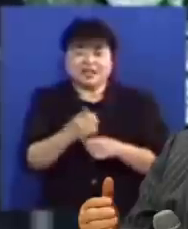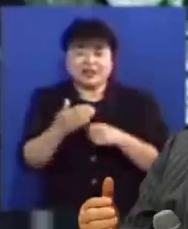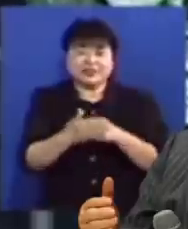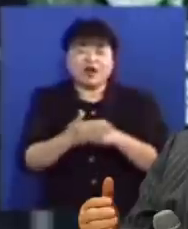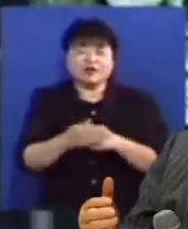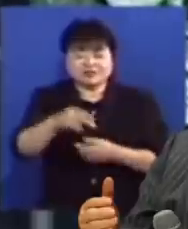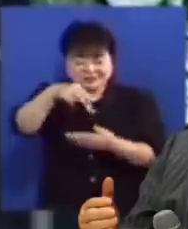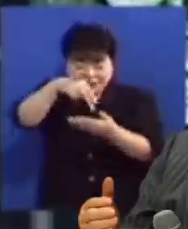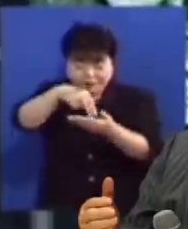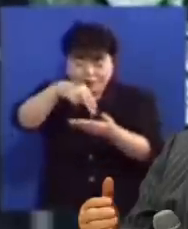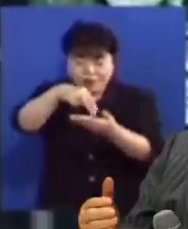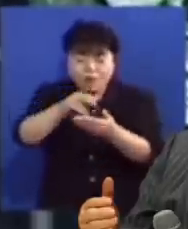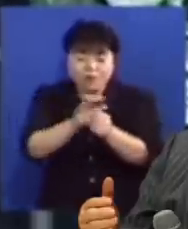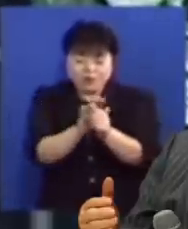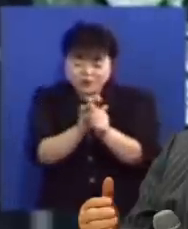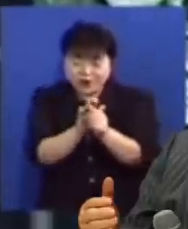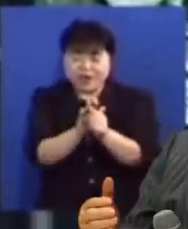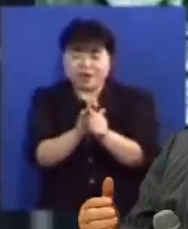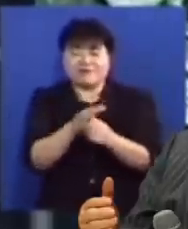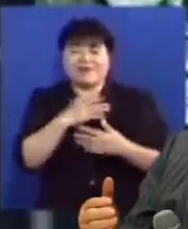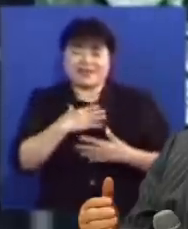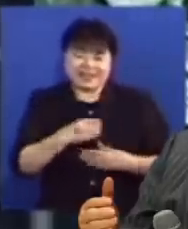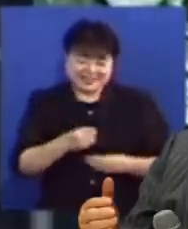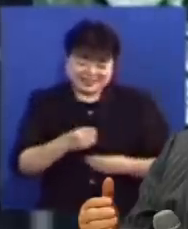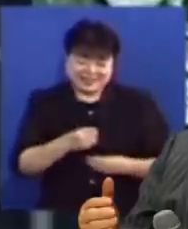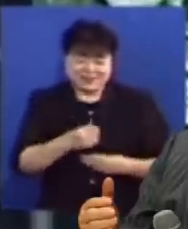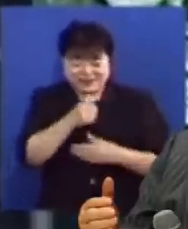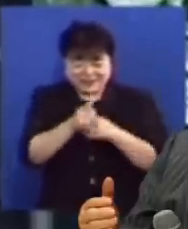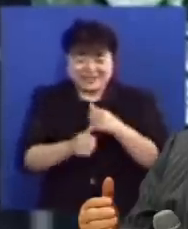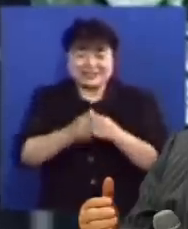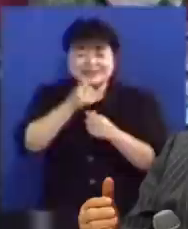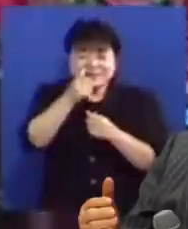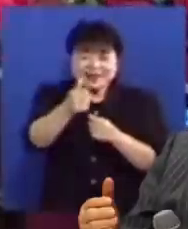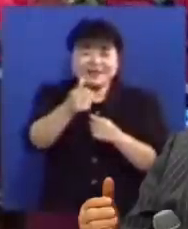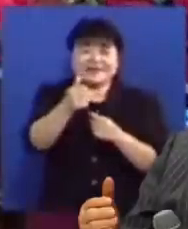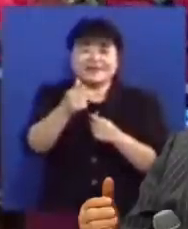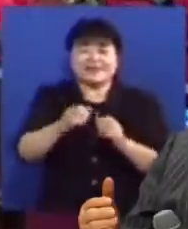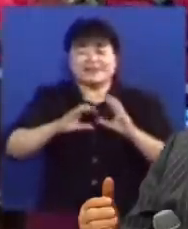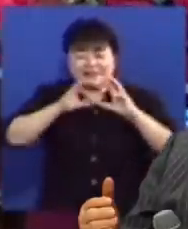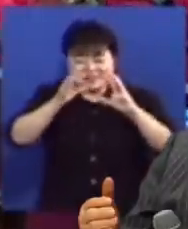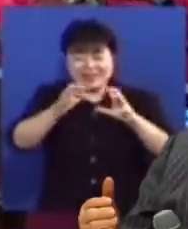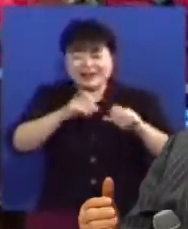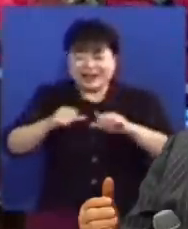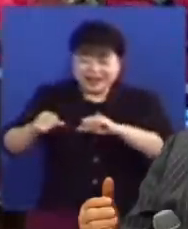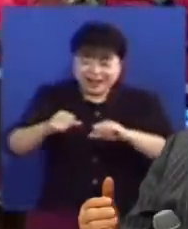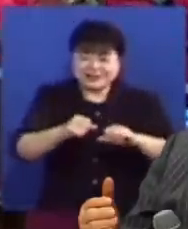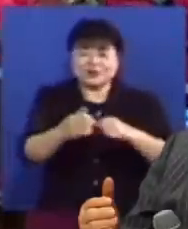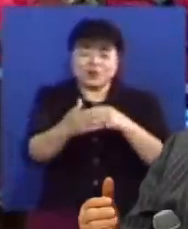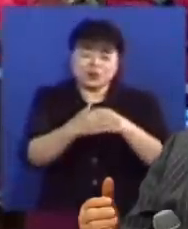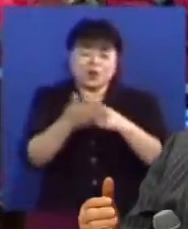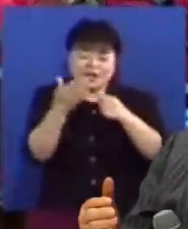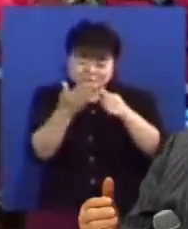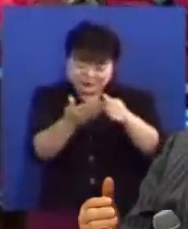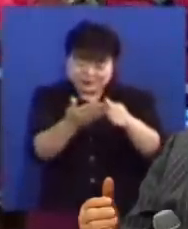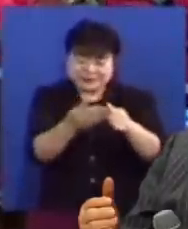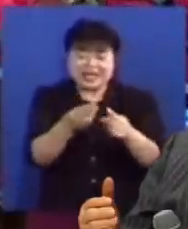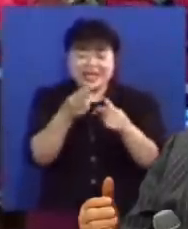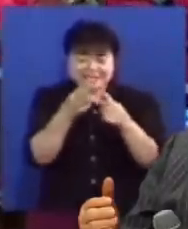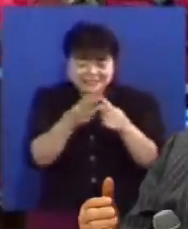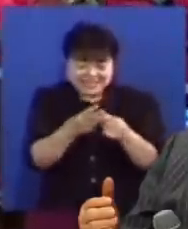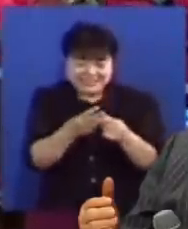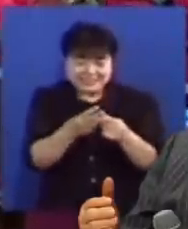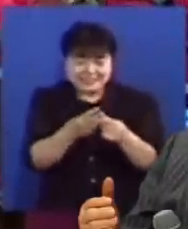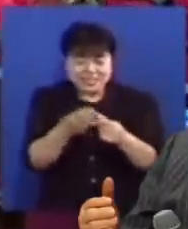세우고 위로하고 안이하고 하나님의 나라가 역사하도록 도와주시는 것입니다 셋째로